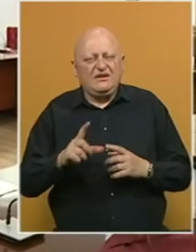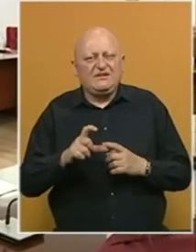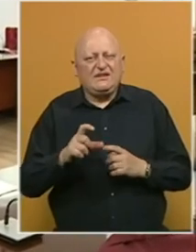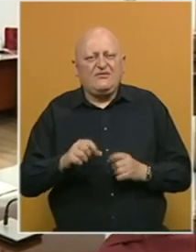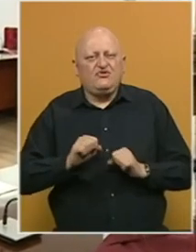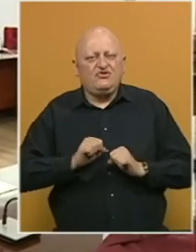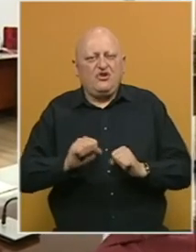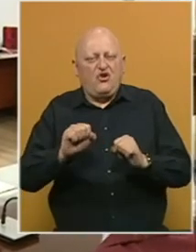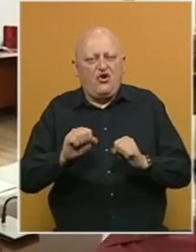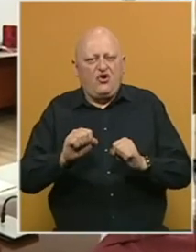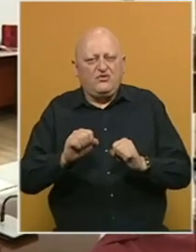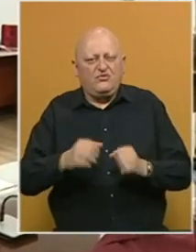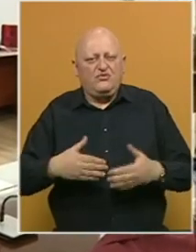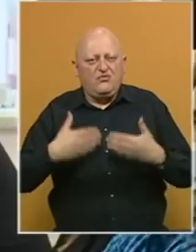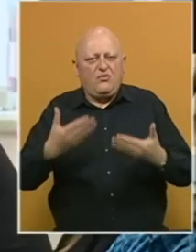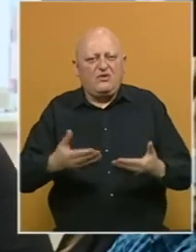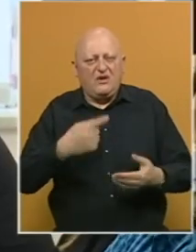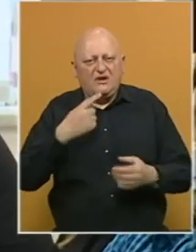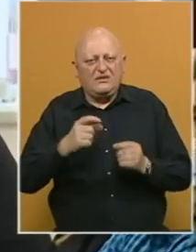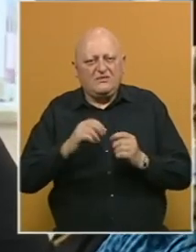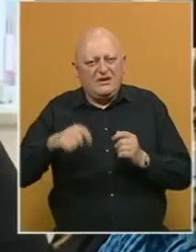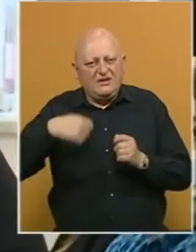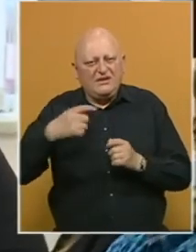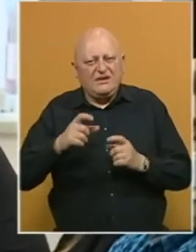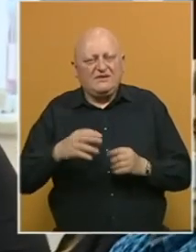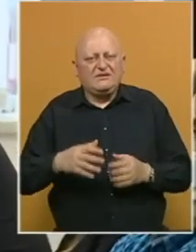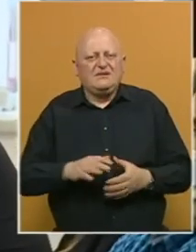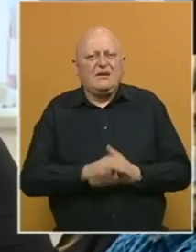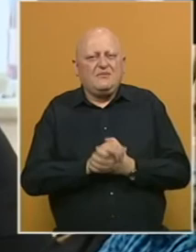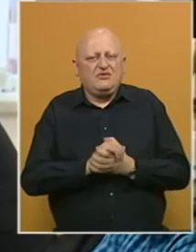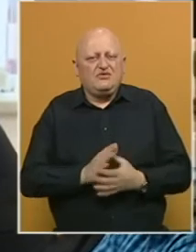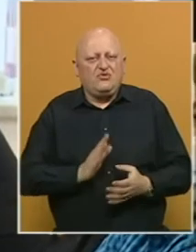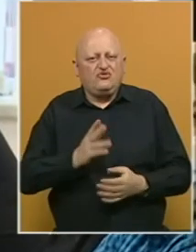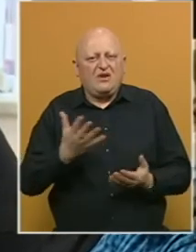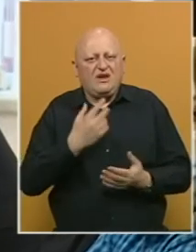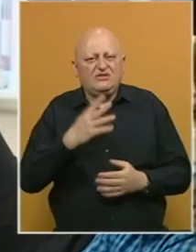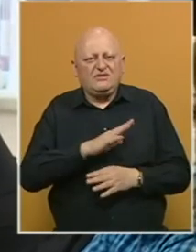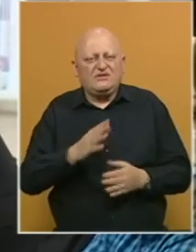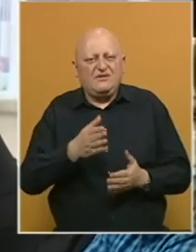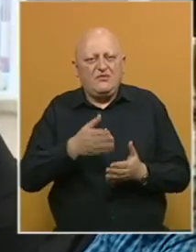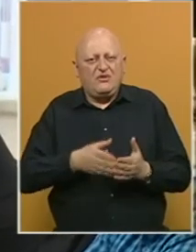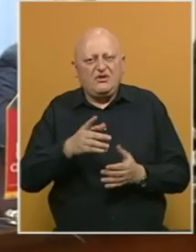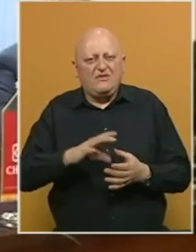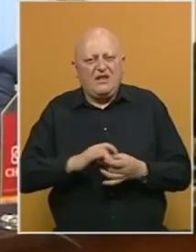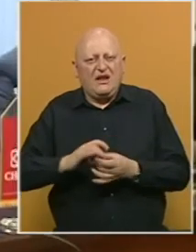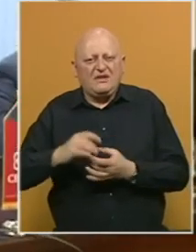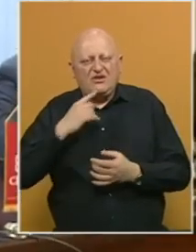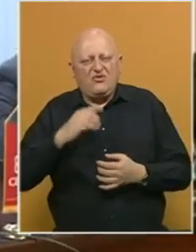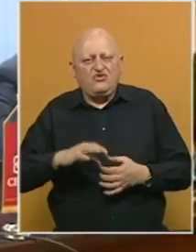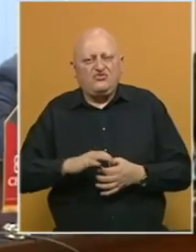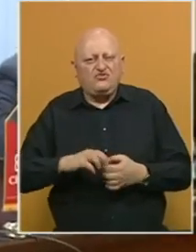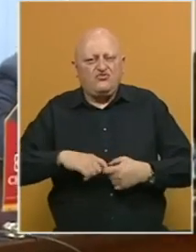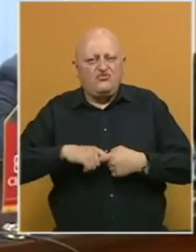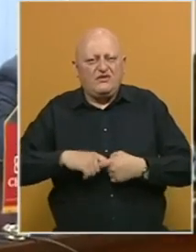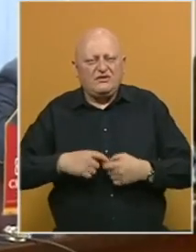Stanivuković je odbio ponudu i istakao za BHT da je sa saradnicima ušao, kako kaže, sve pore njihovih glanaca